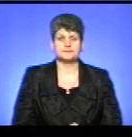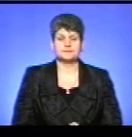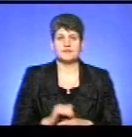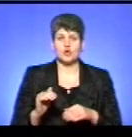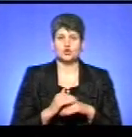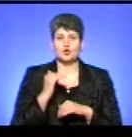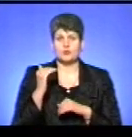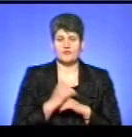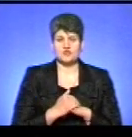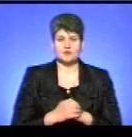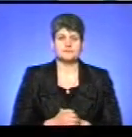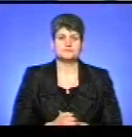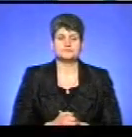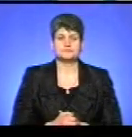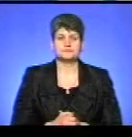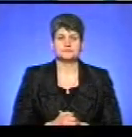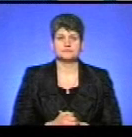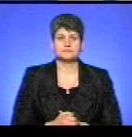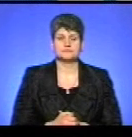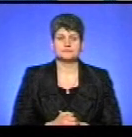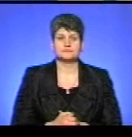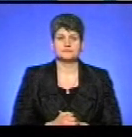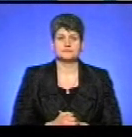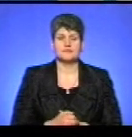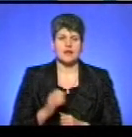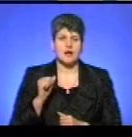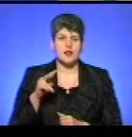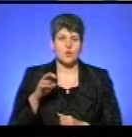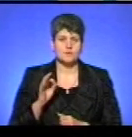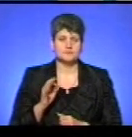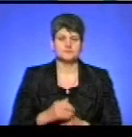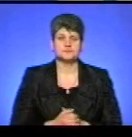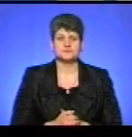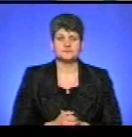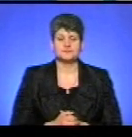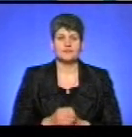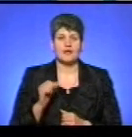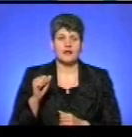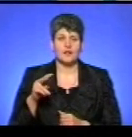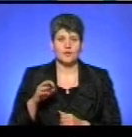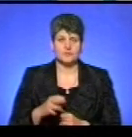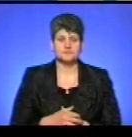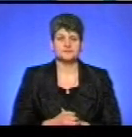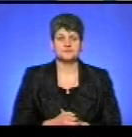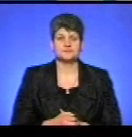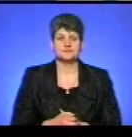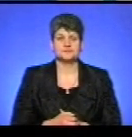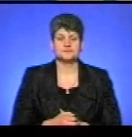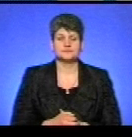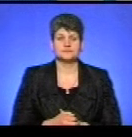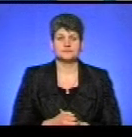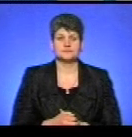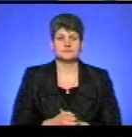Доброго вечора. Доброго вечора. Алло. Так, говоріть. Алло. Ставте, будь ласка, запитання.